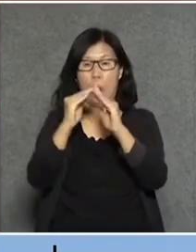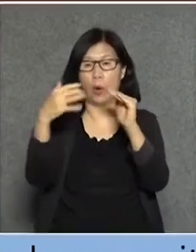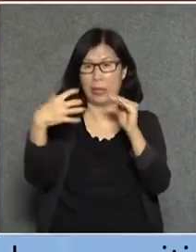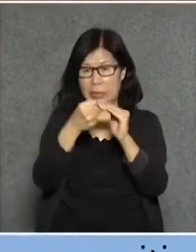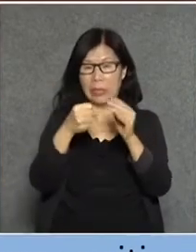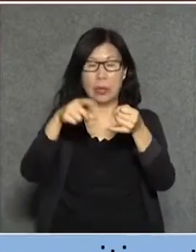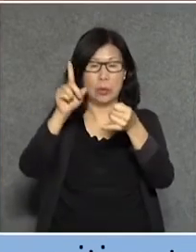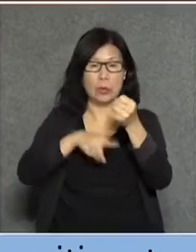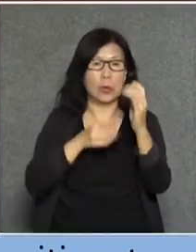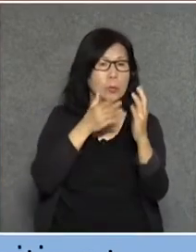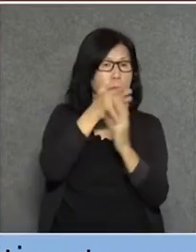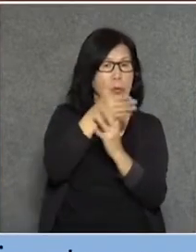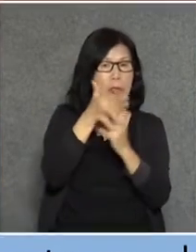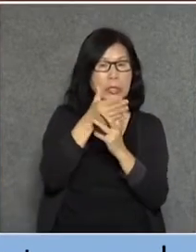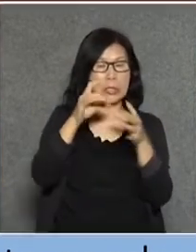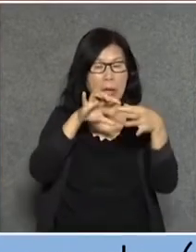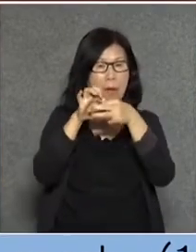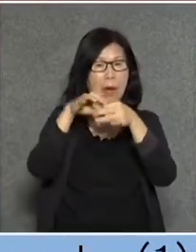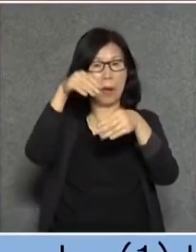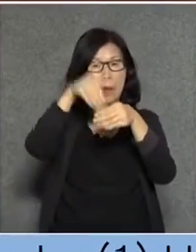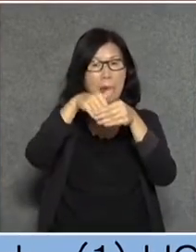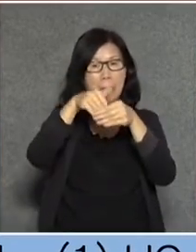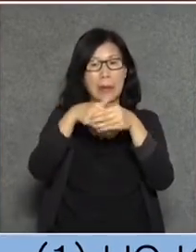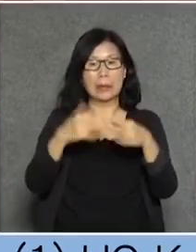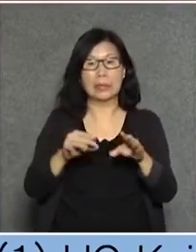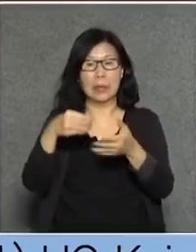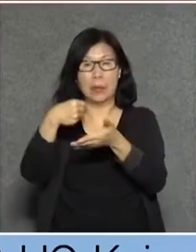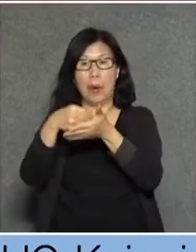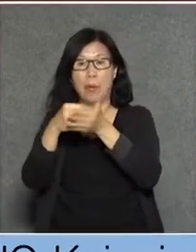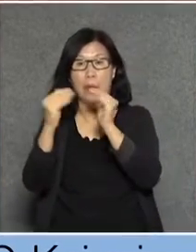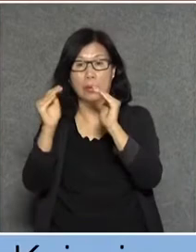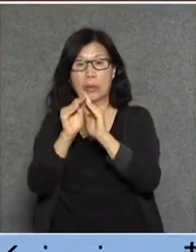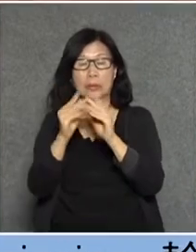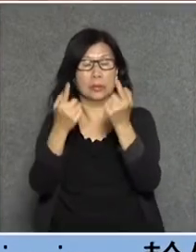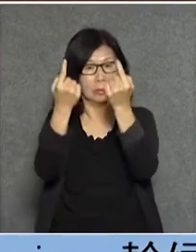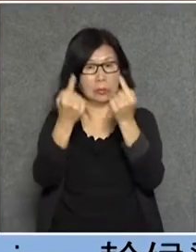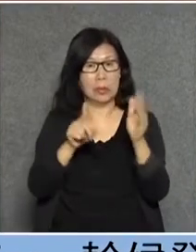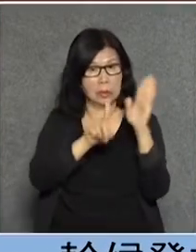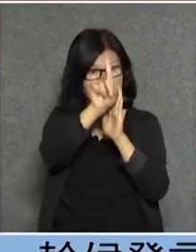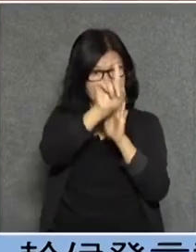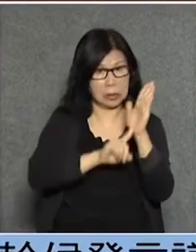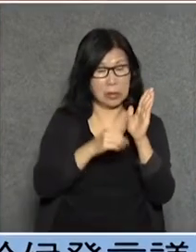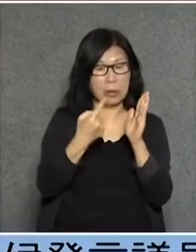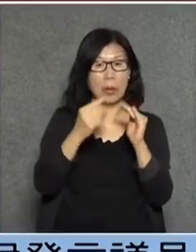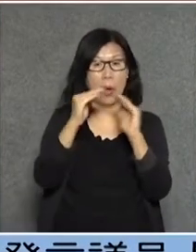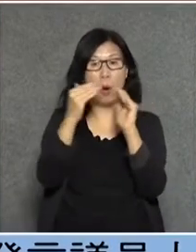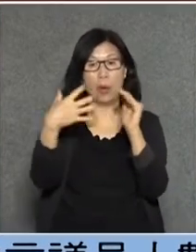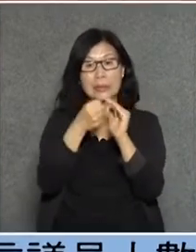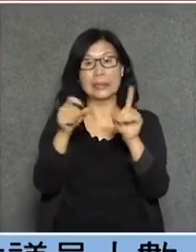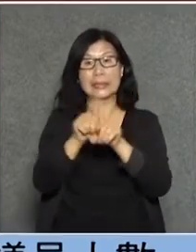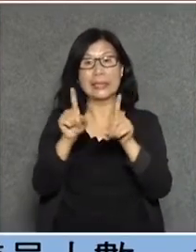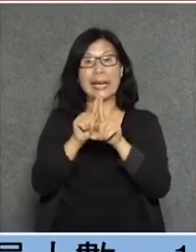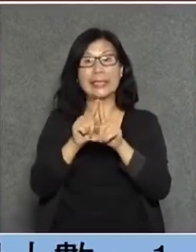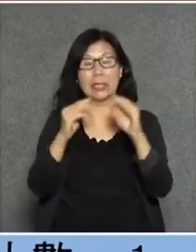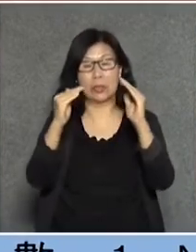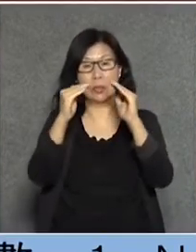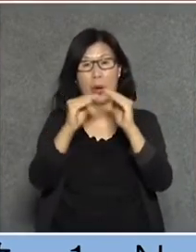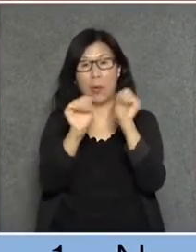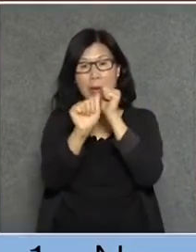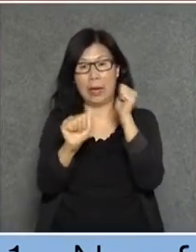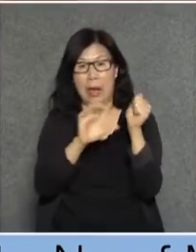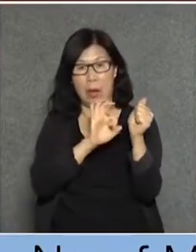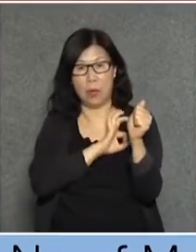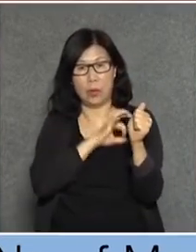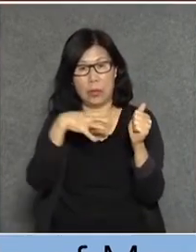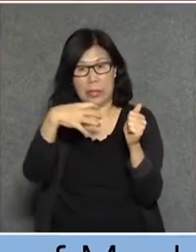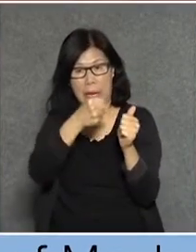因為進可供退可守買房子一定不會跌做了業主就可以做業主立案發團不